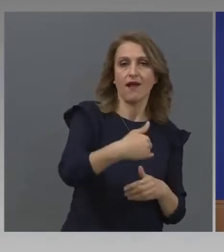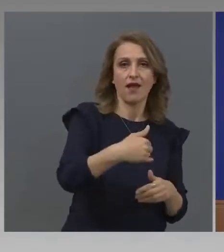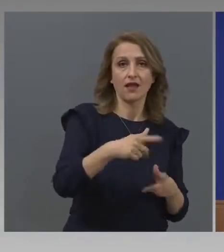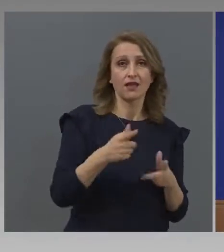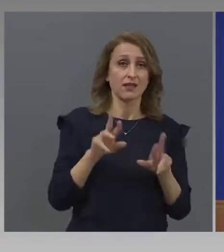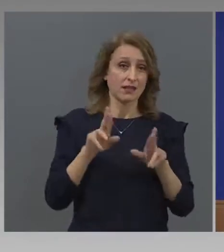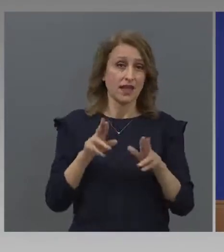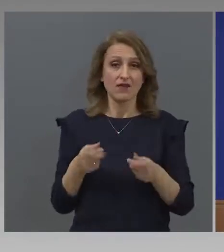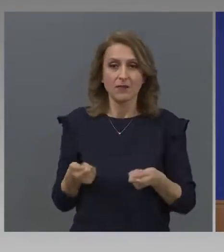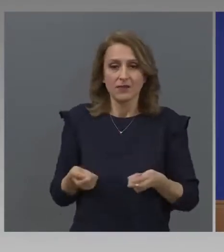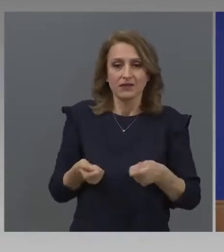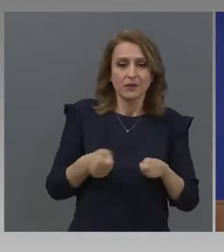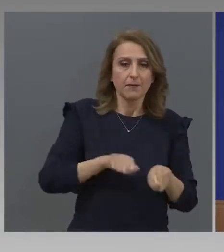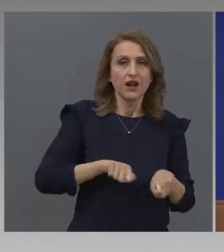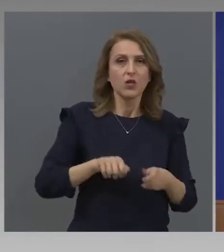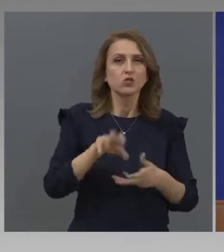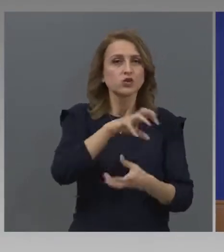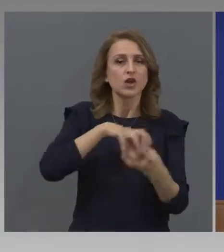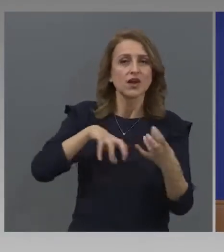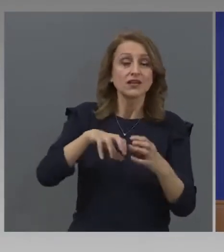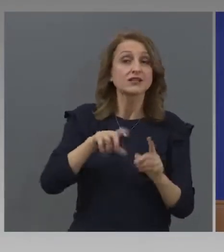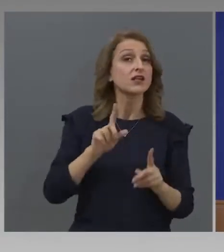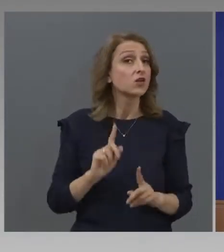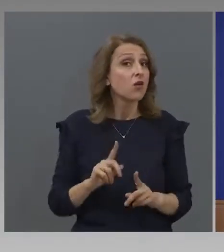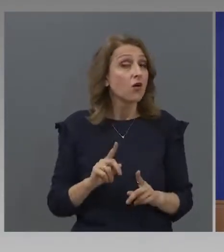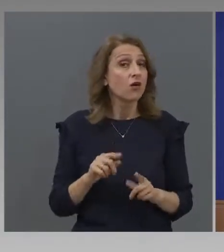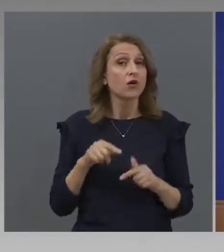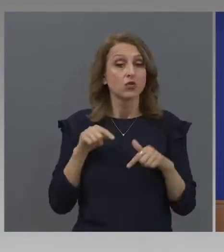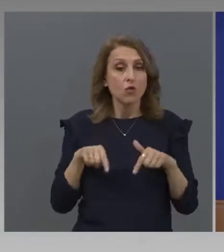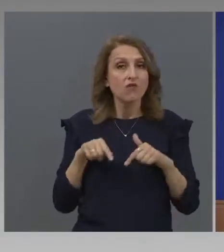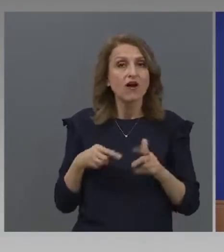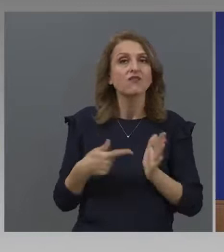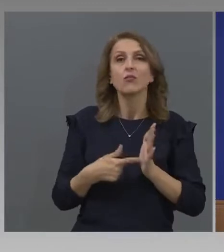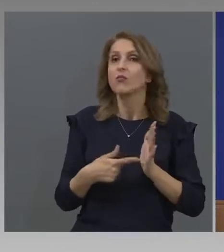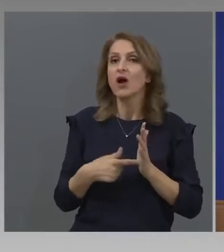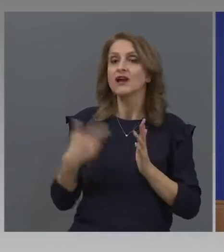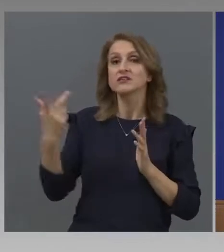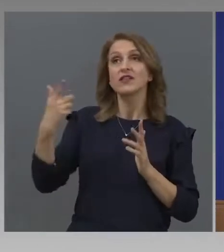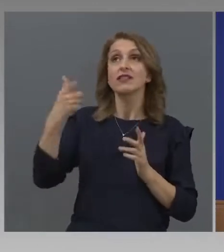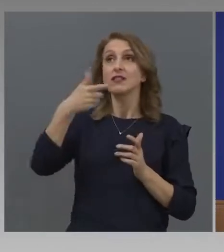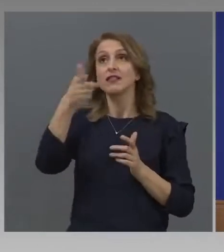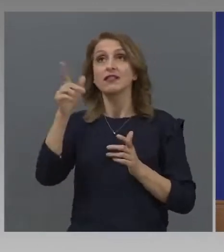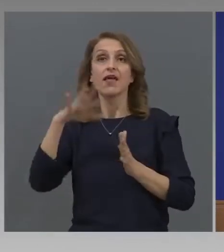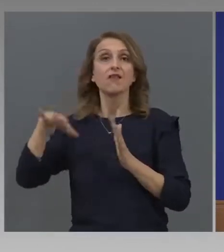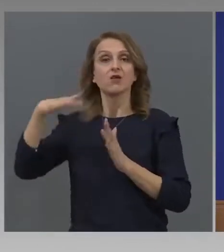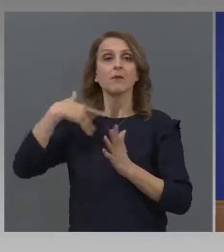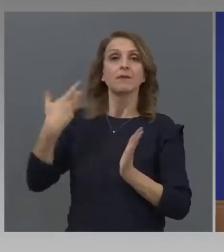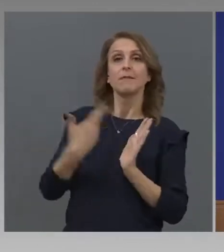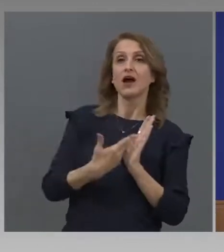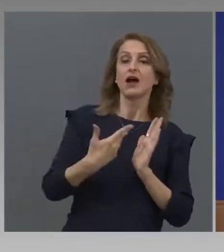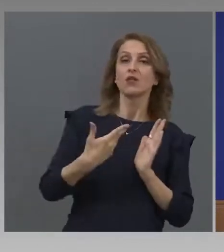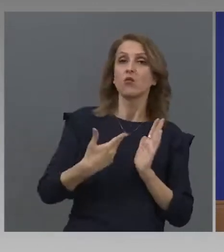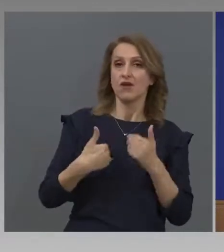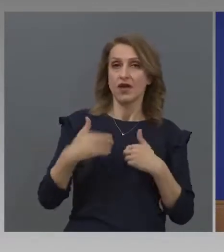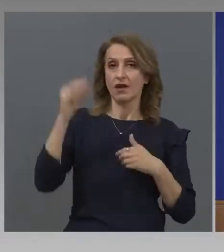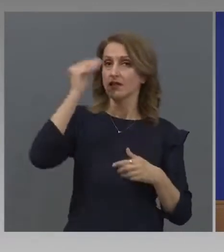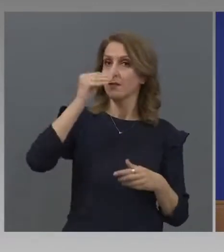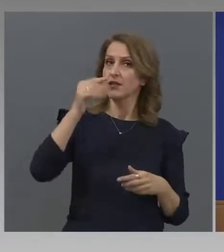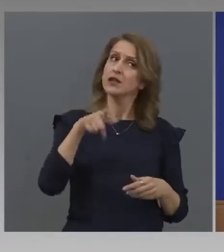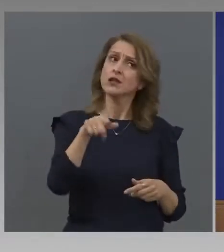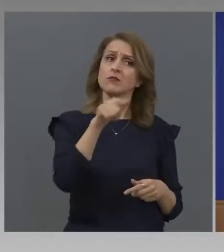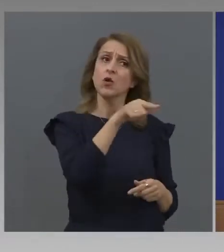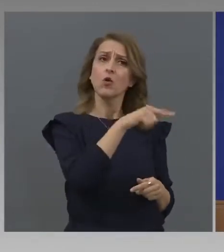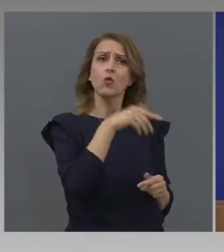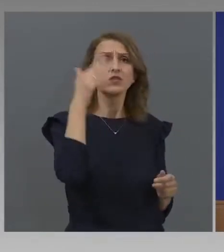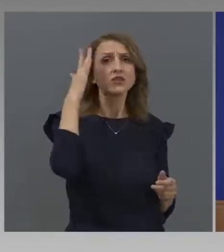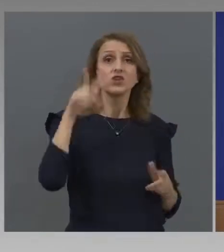приключила кризата през това време. но това е знак на доверие към България. Много страни поискаха, не им дадоха. Може да